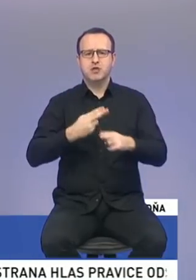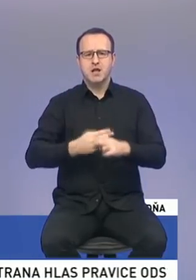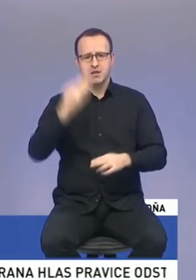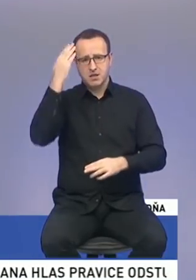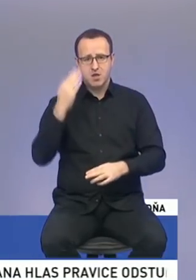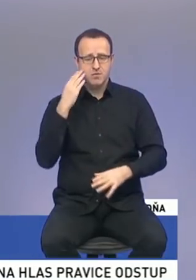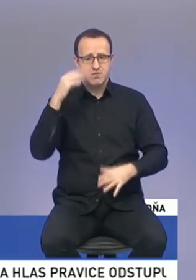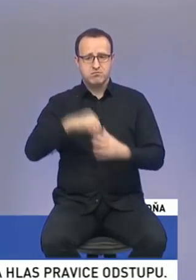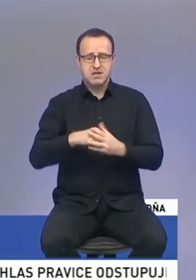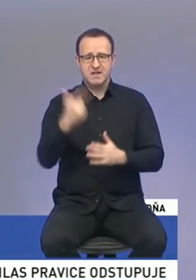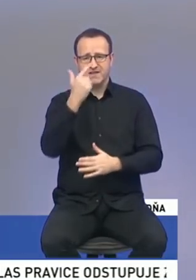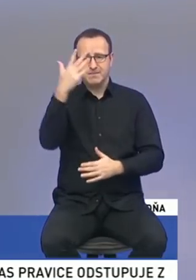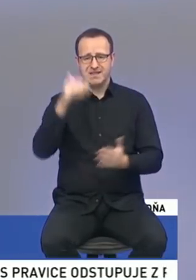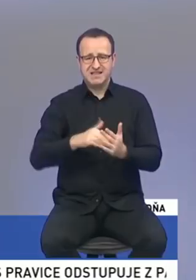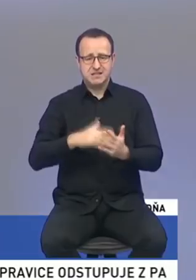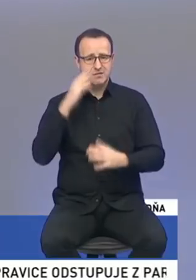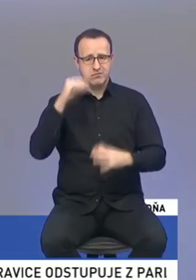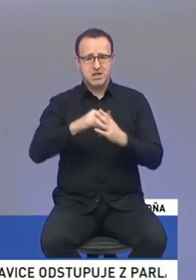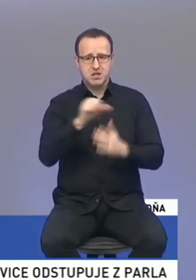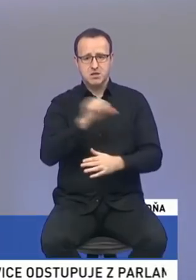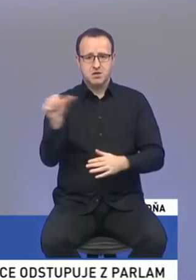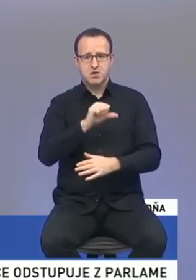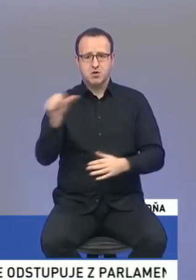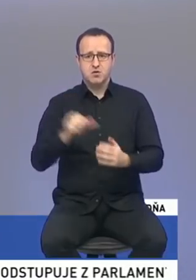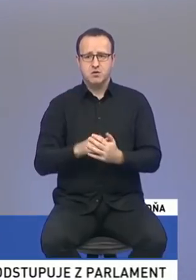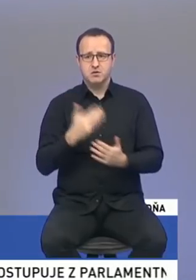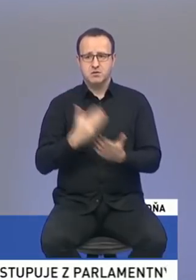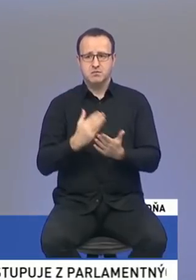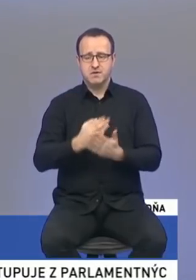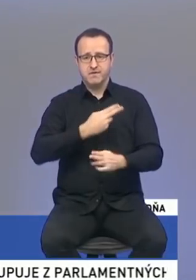byť v počte 25 tisíc bytov ročne, ale keby ich aj bolo 20, je to v poriadku.